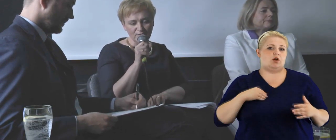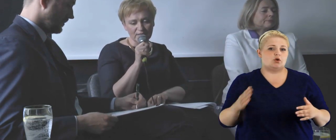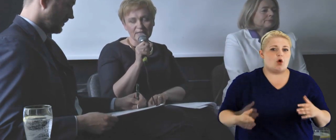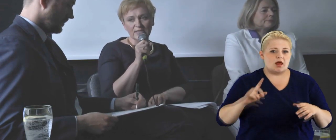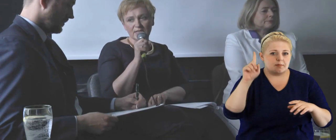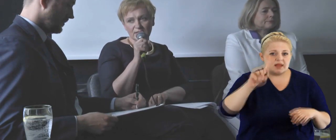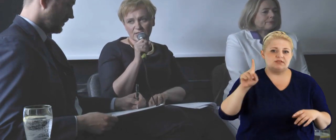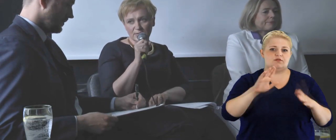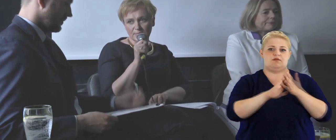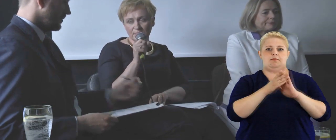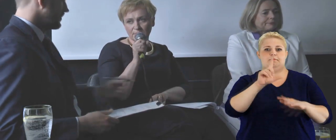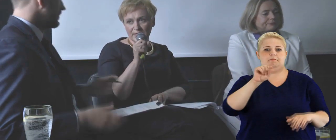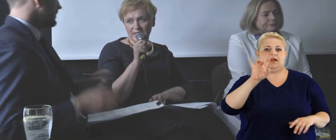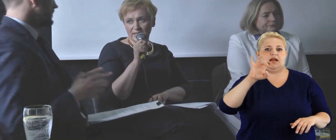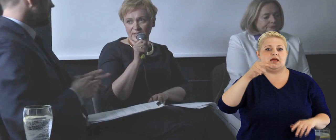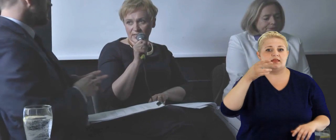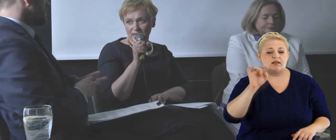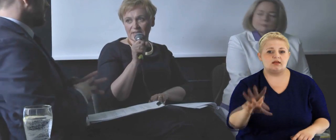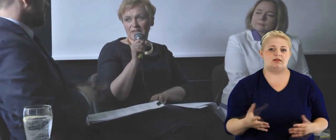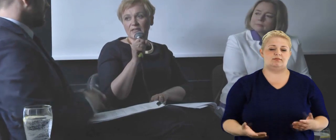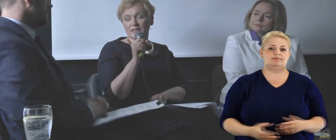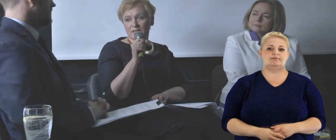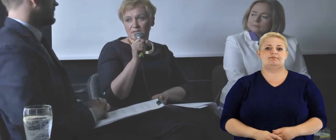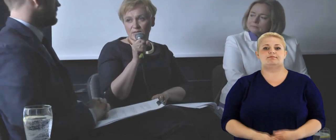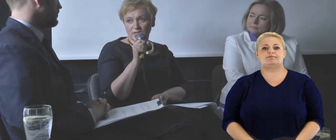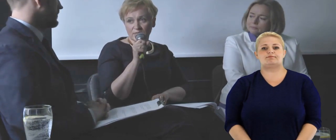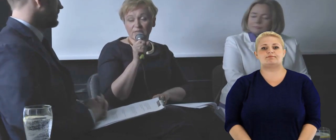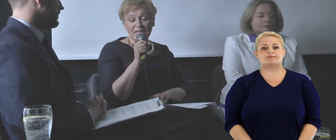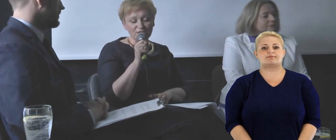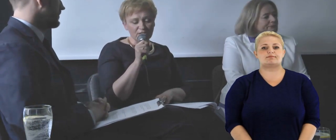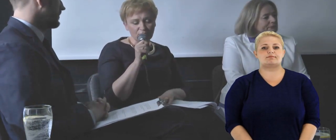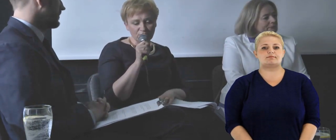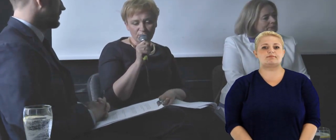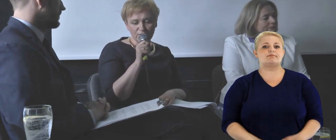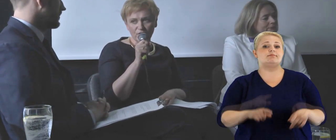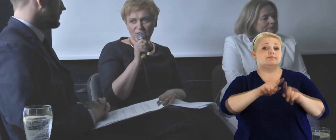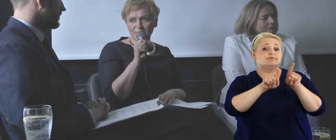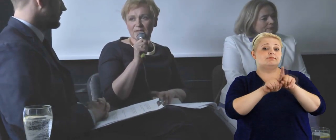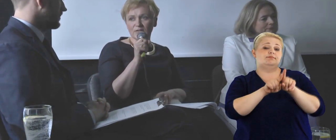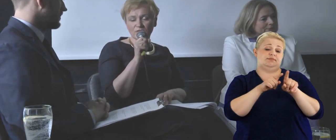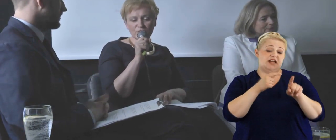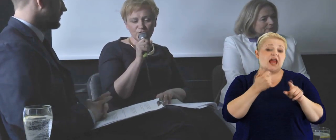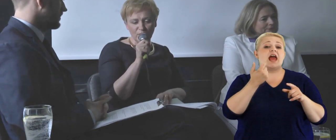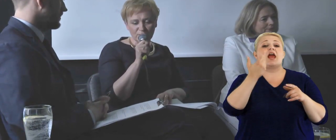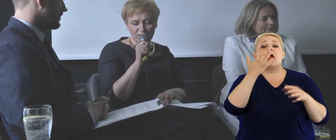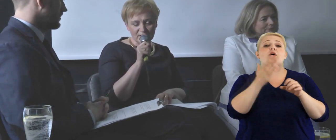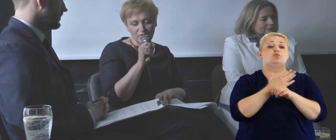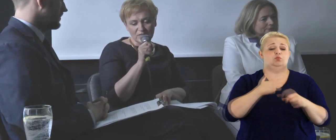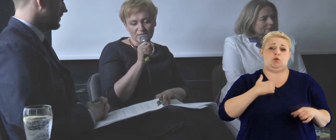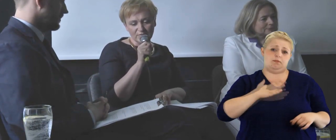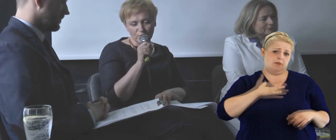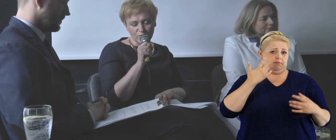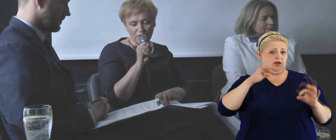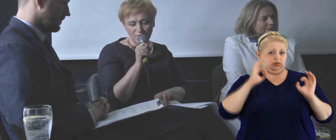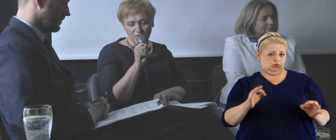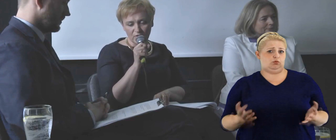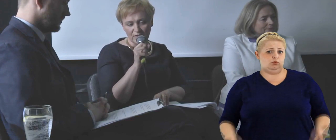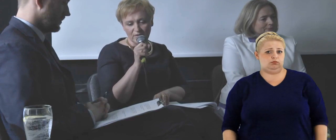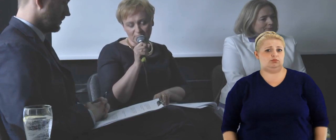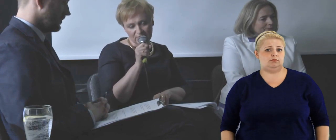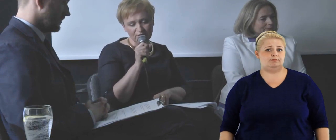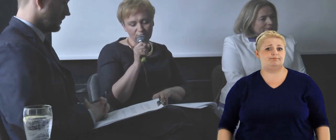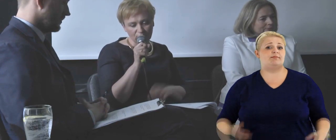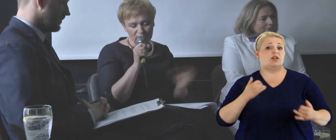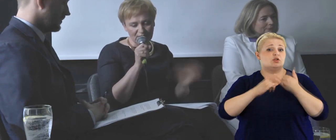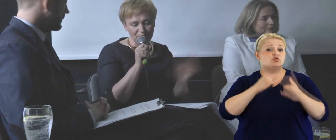Państwowe, czy PGNiG. Także ilościowo wyglądamy dosyć dobrze. To jest wśród nowych,